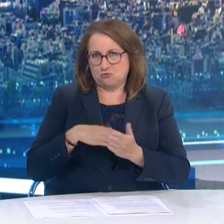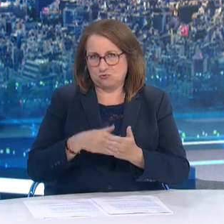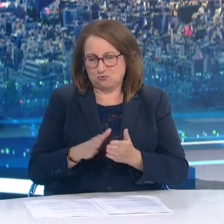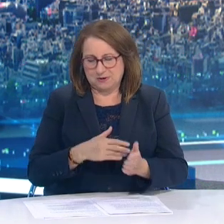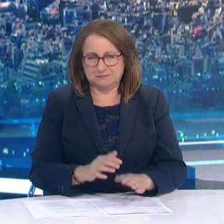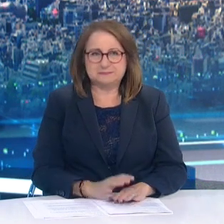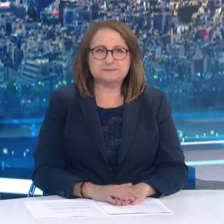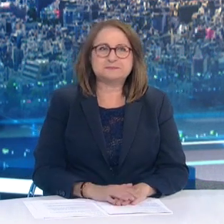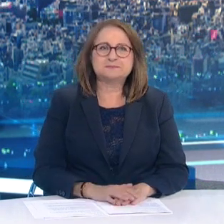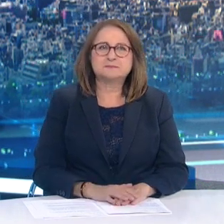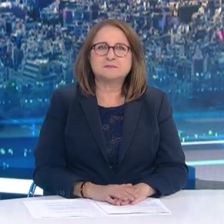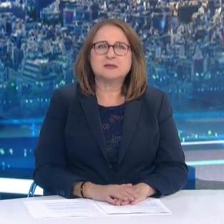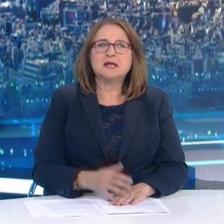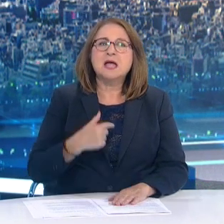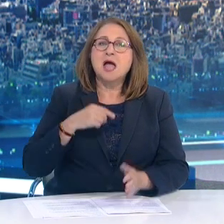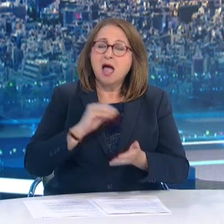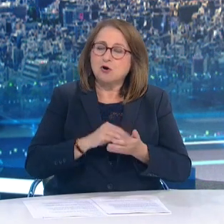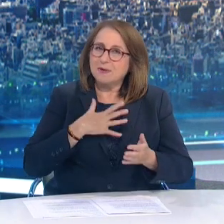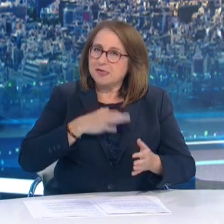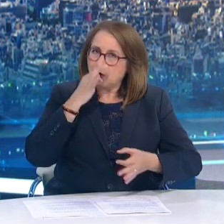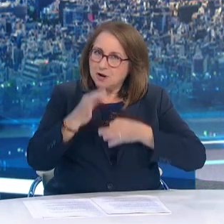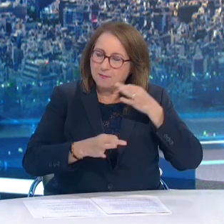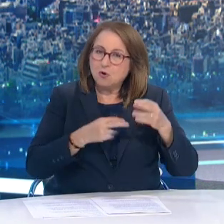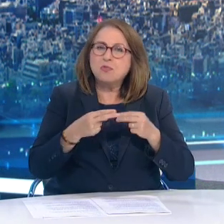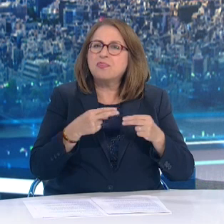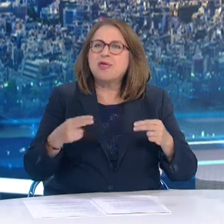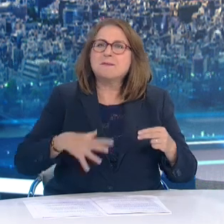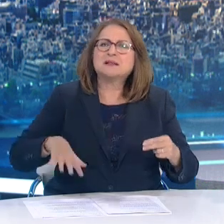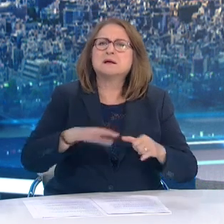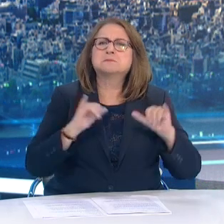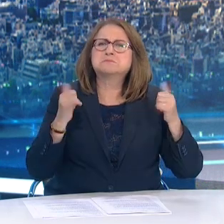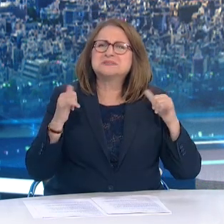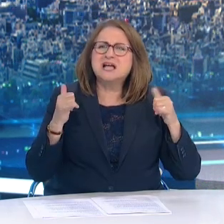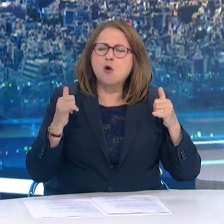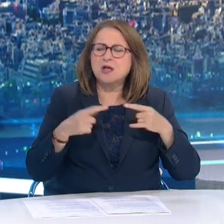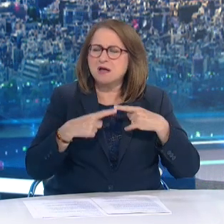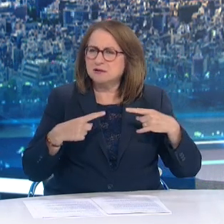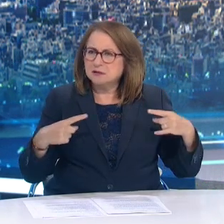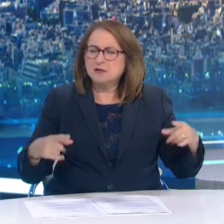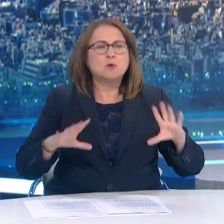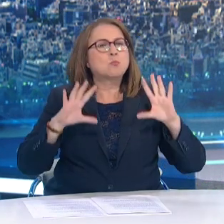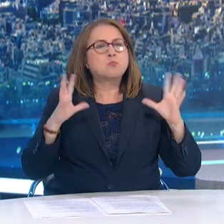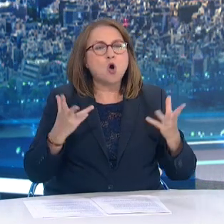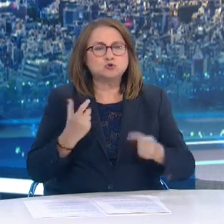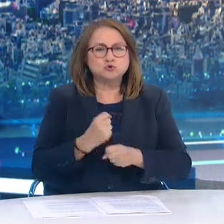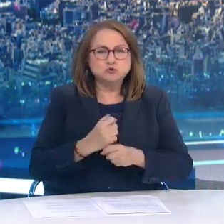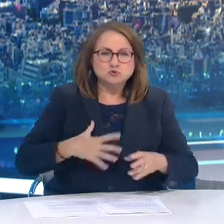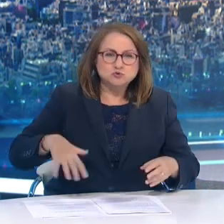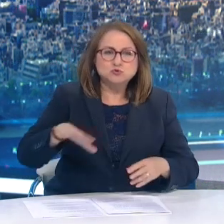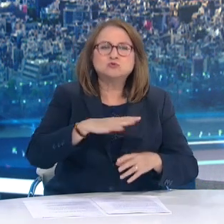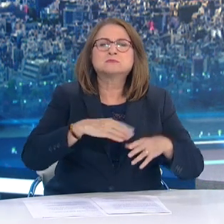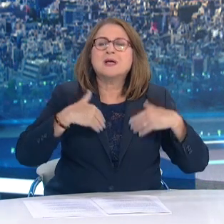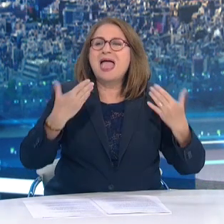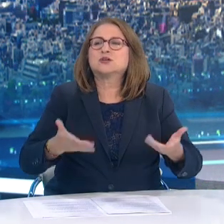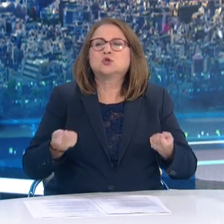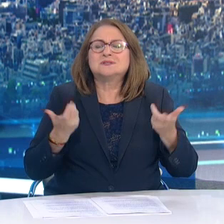να αναφερθώ στο νέο πλαίσιο κανόνων δημόσιας υγείας για τις υπηρεσίες ψυχαγωγίας και στη δυνατότητα λειτουργίας αμυγών και αμυκτών χώρων από τις